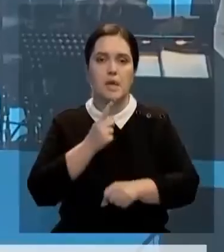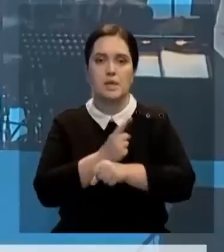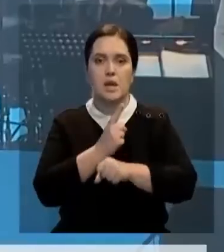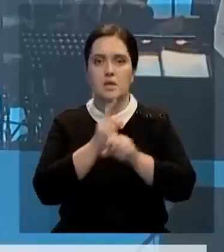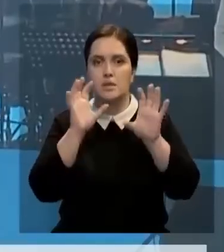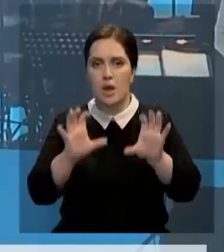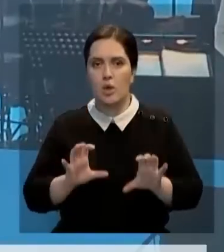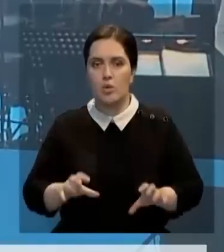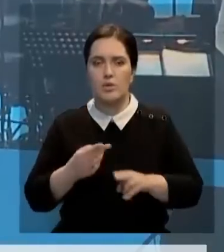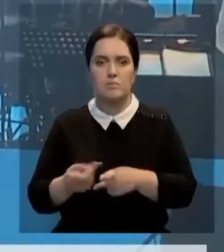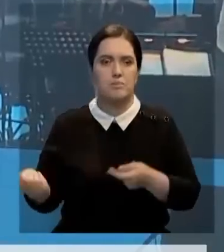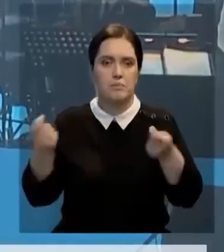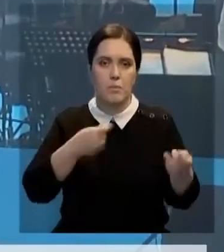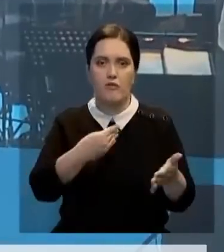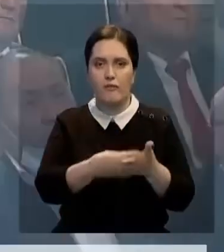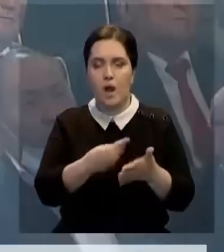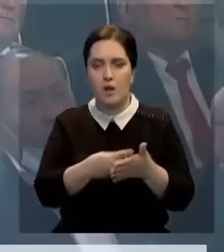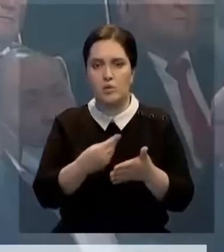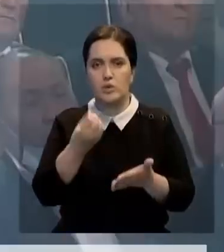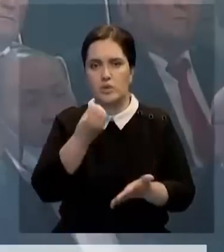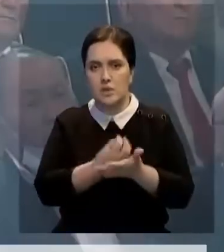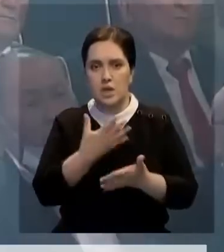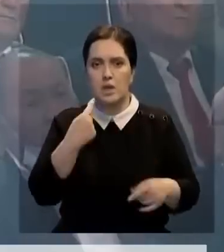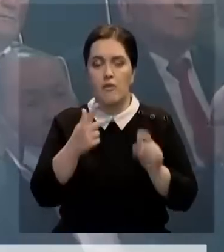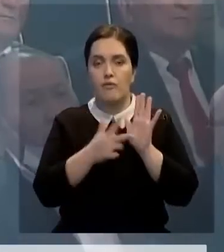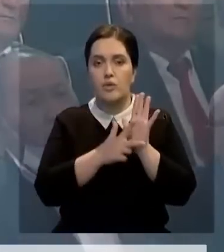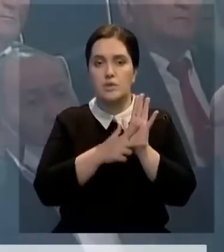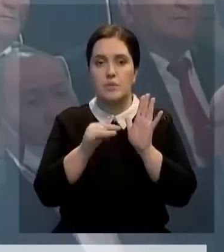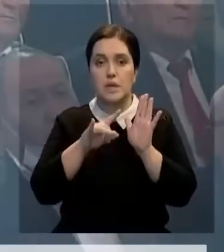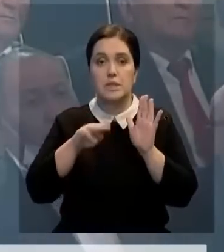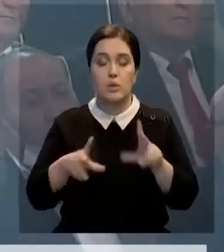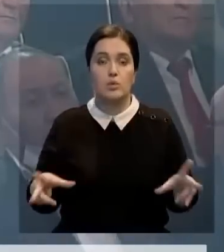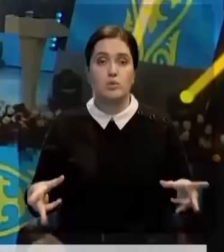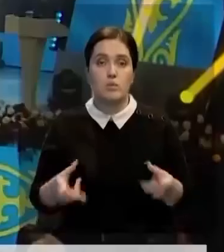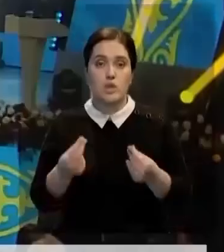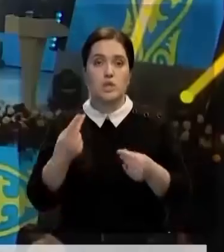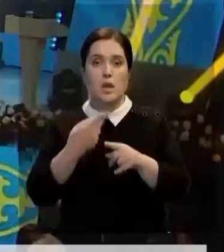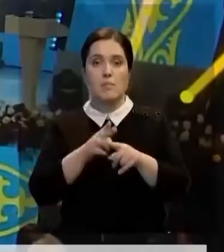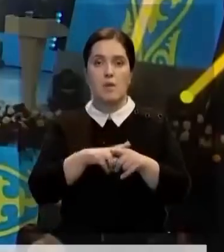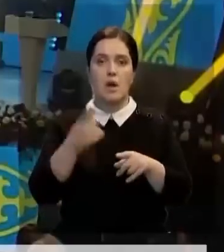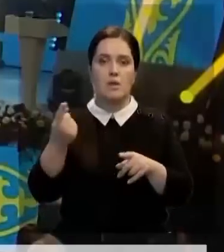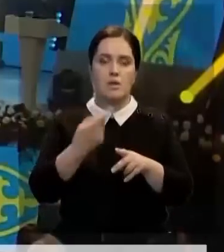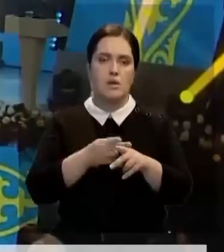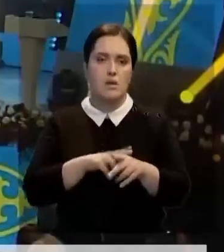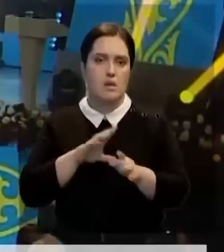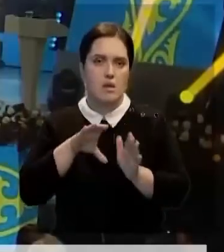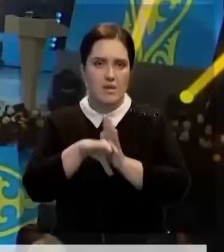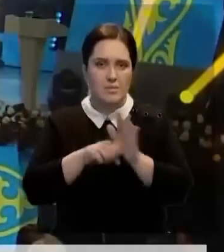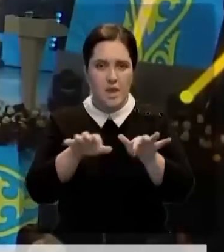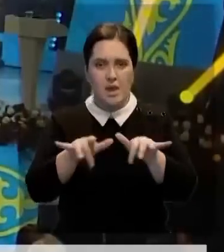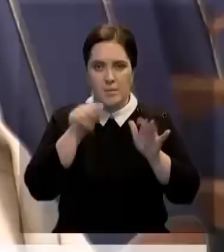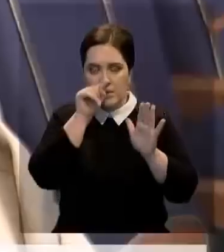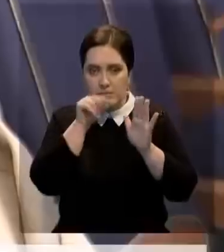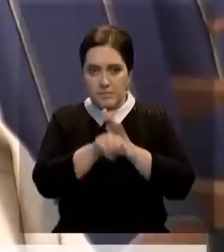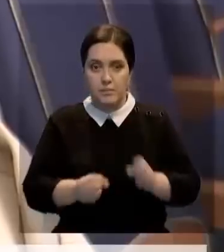перемещение валюты и других ценных товаров на 8 миллиардов тенге. Успешно отразили больше полутора тысяч хакерских атак. При этом